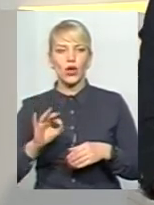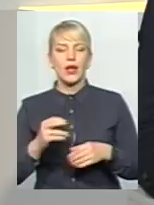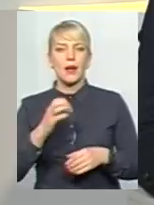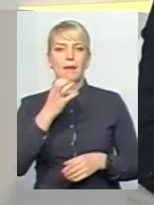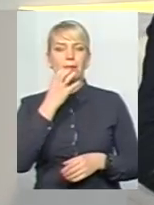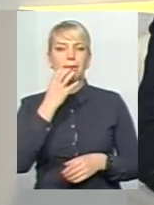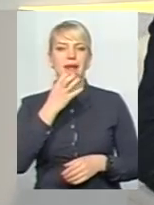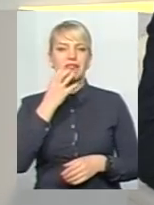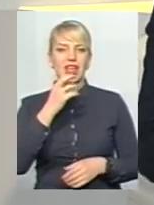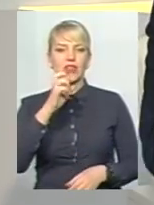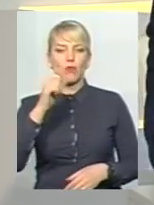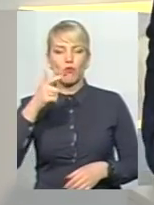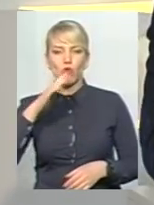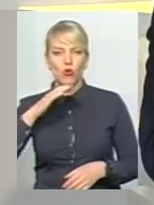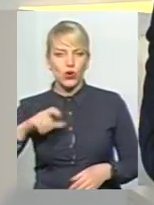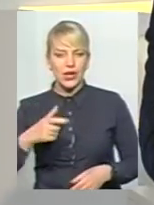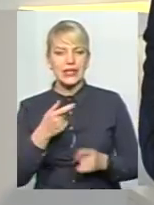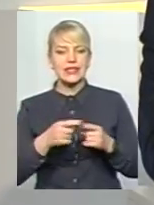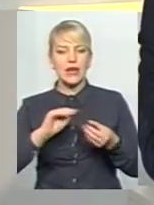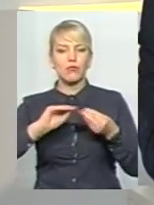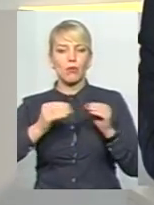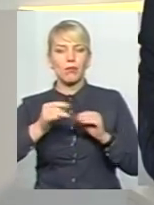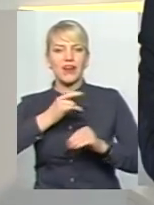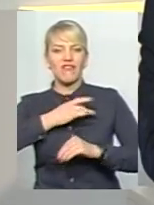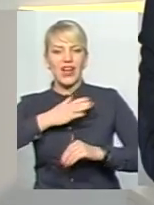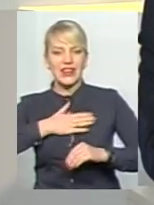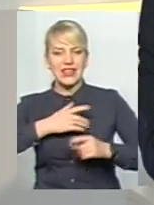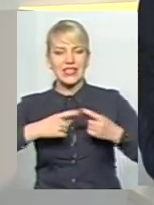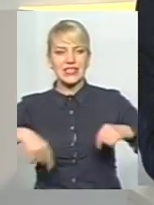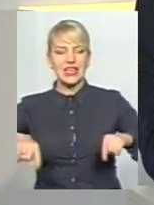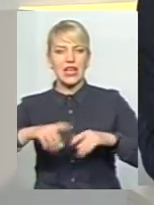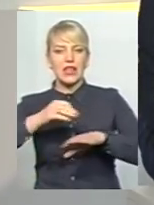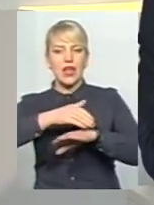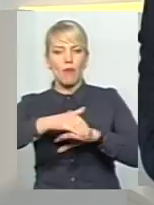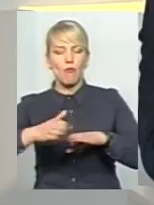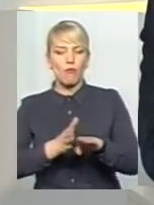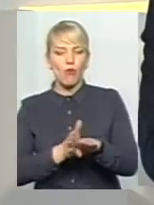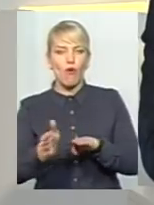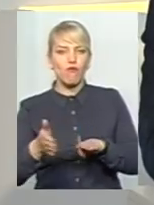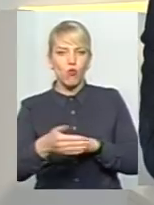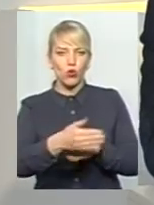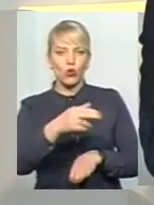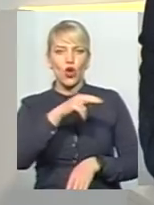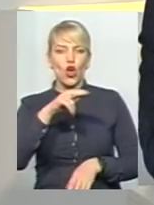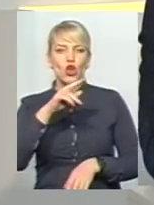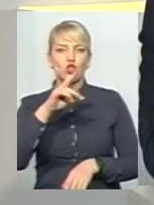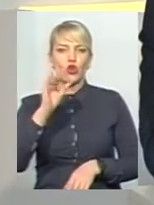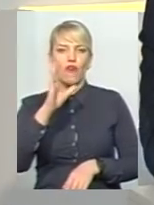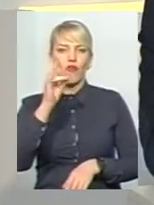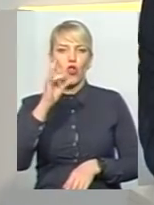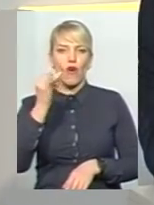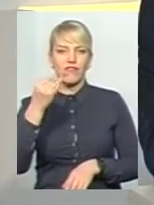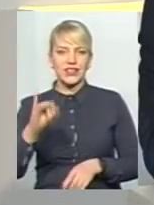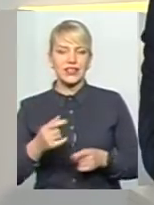Бух». Це проблема з приватним сектором, який на провулку Човновий і далі туди по вулиці Староміській. Це